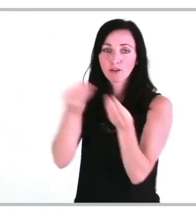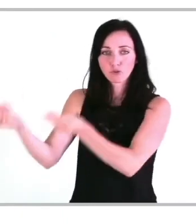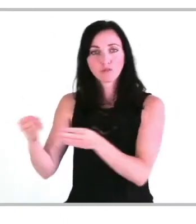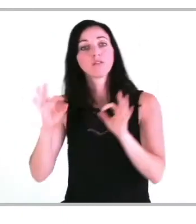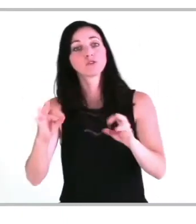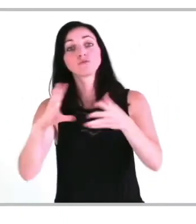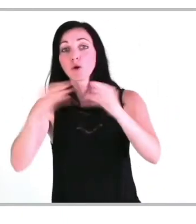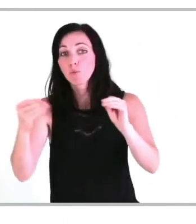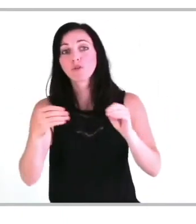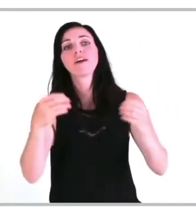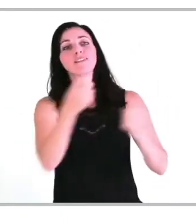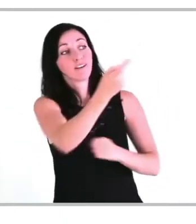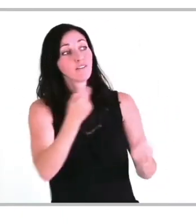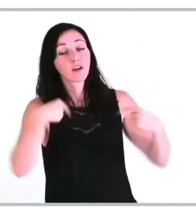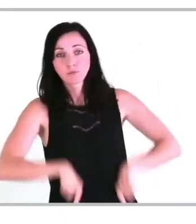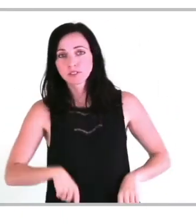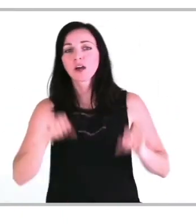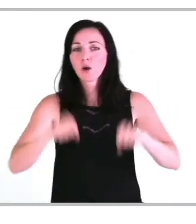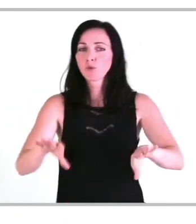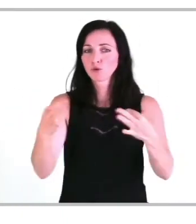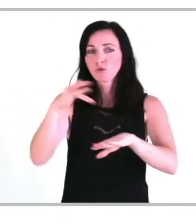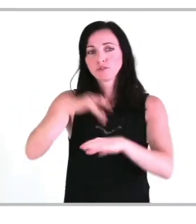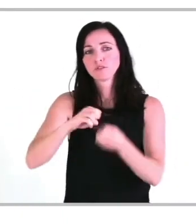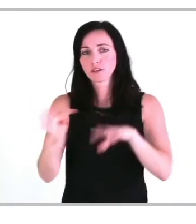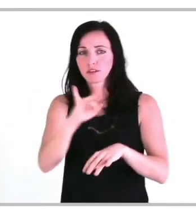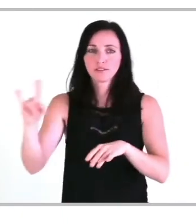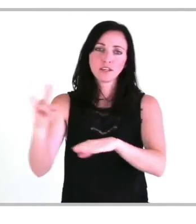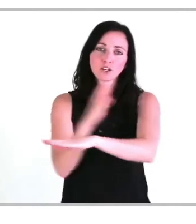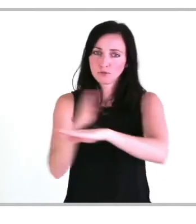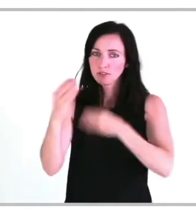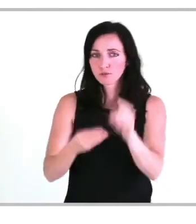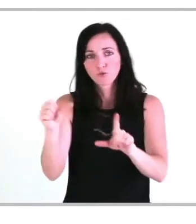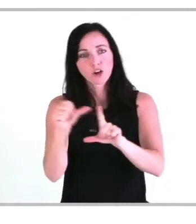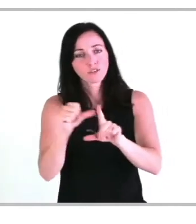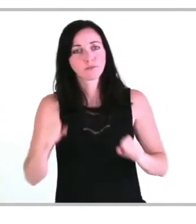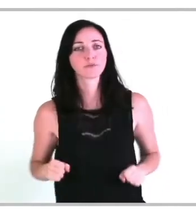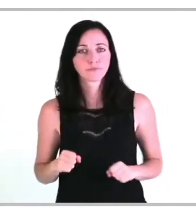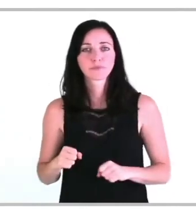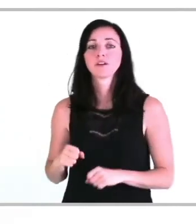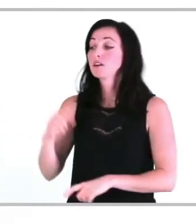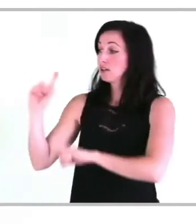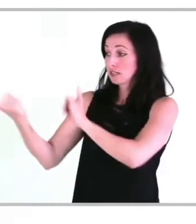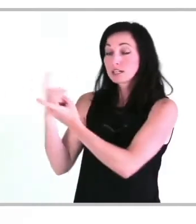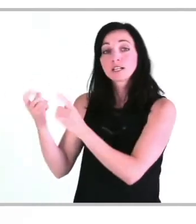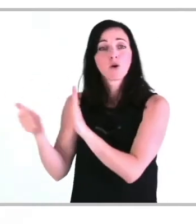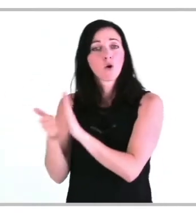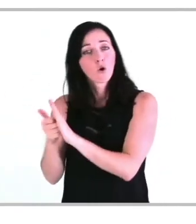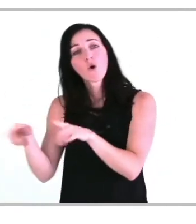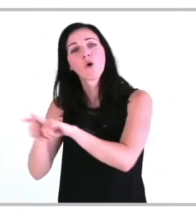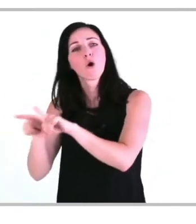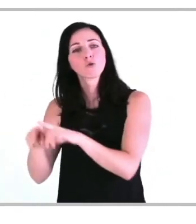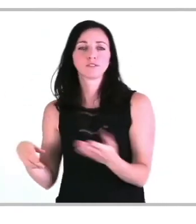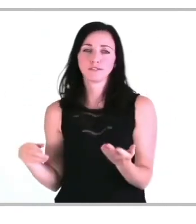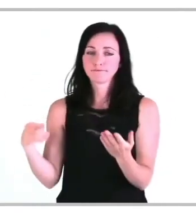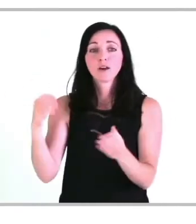service. Sachant que pour le modèle de certificat, il faut utiliser le modèle fourni par le ministère qui est disponible sur les sites de TI Business